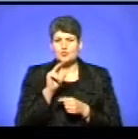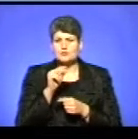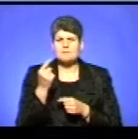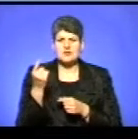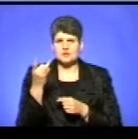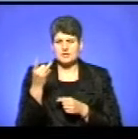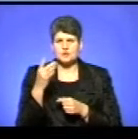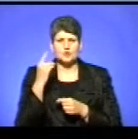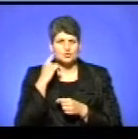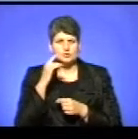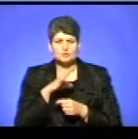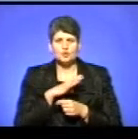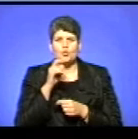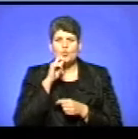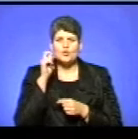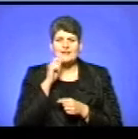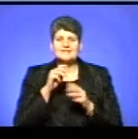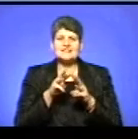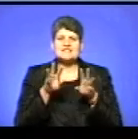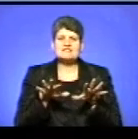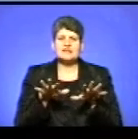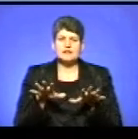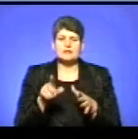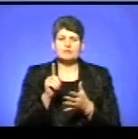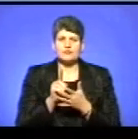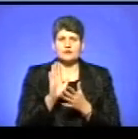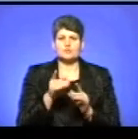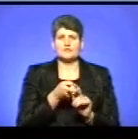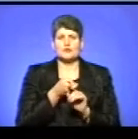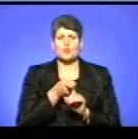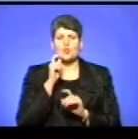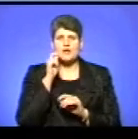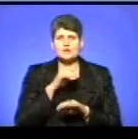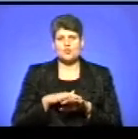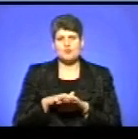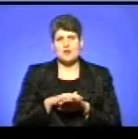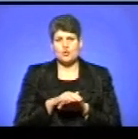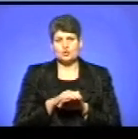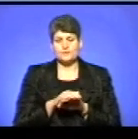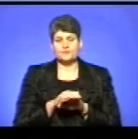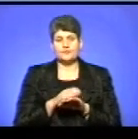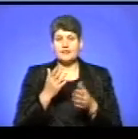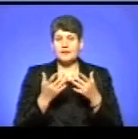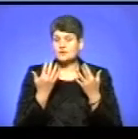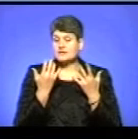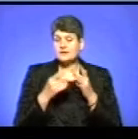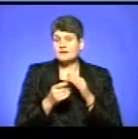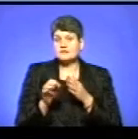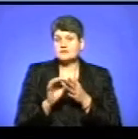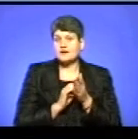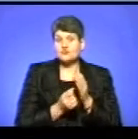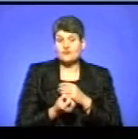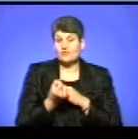прозвучало, що українські святині повинні належати українському народу. Але оскільки зразу виникла